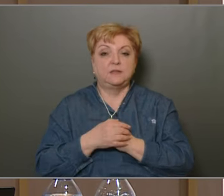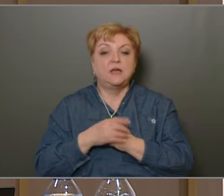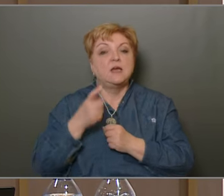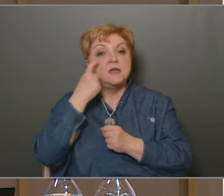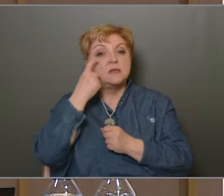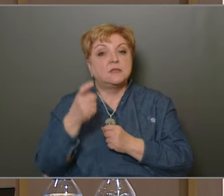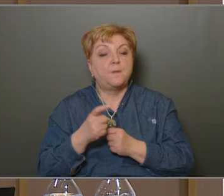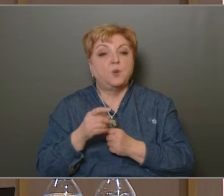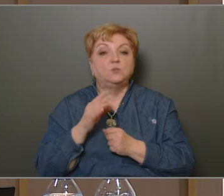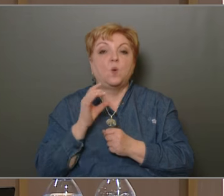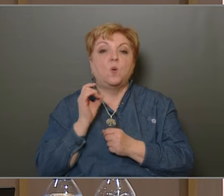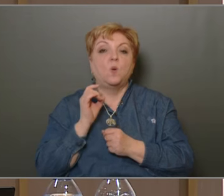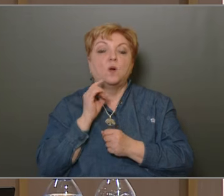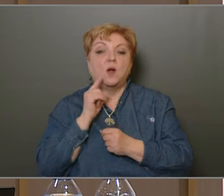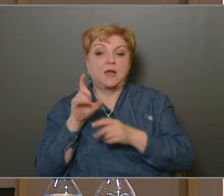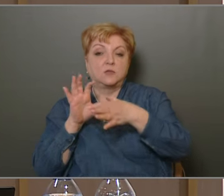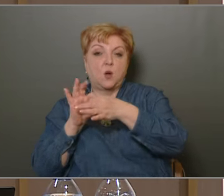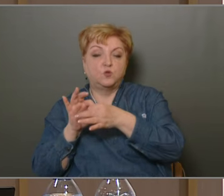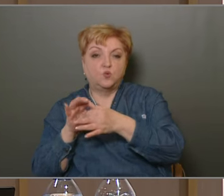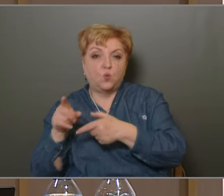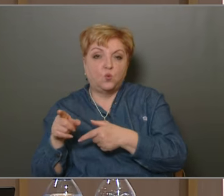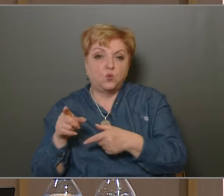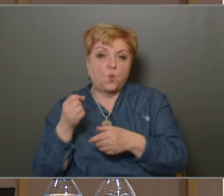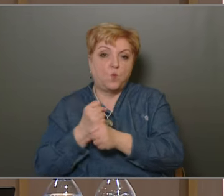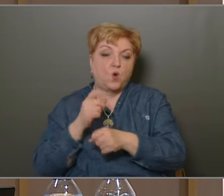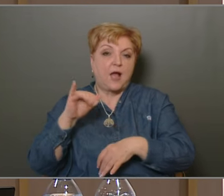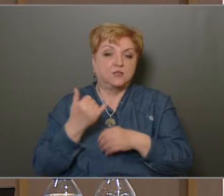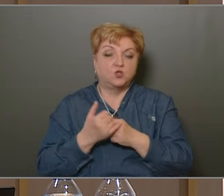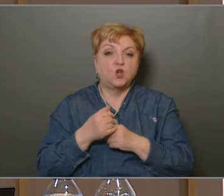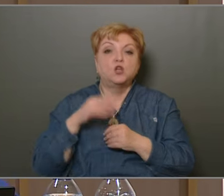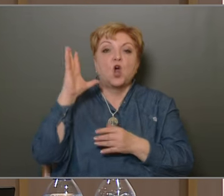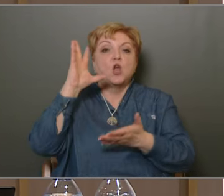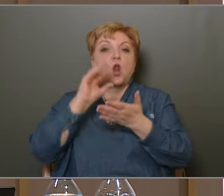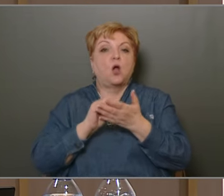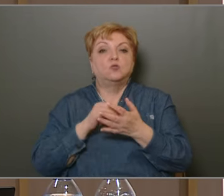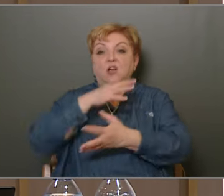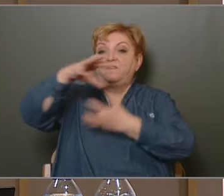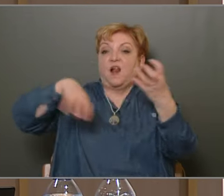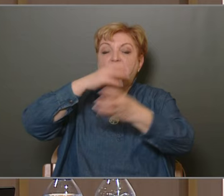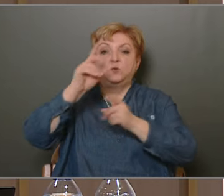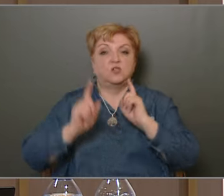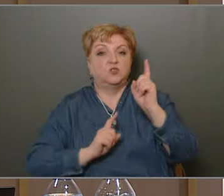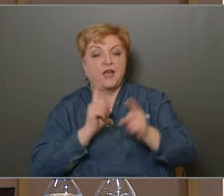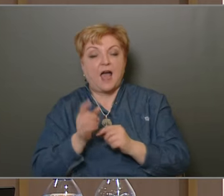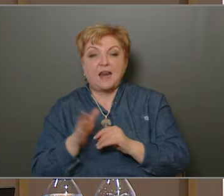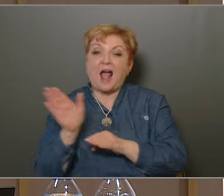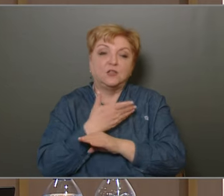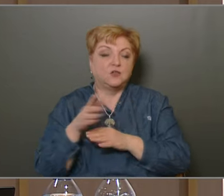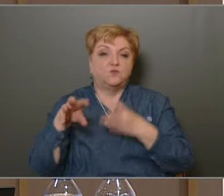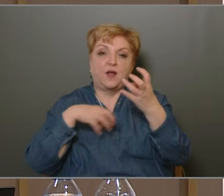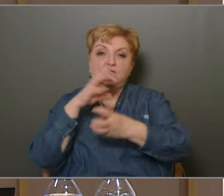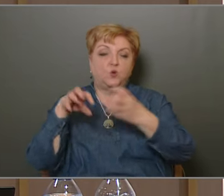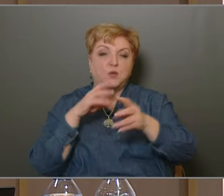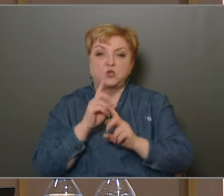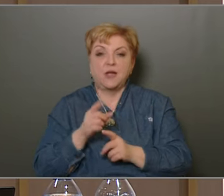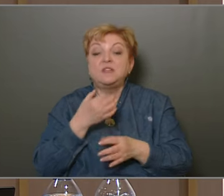milyen szempontból a VKM-hez kapcsolódó munka ez is. Ez mindig egy nagy lakossági felfordulással jár, vagy egy általános felfordulással jár,